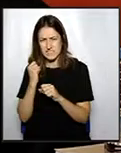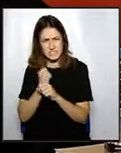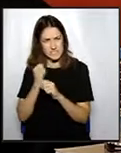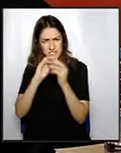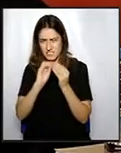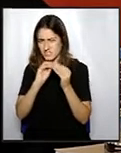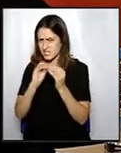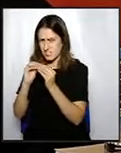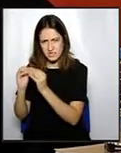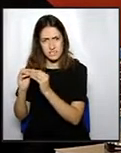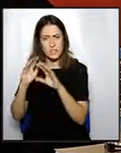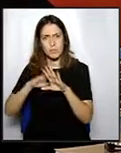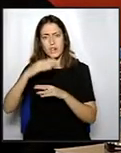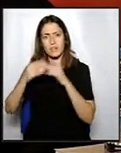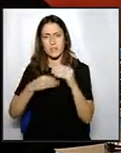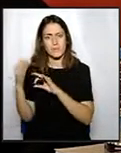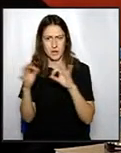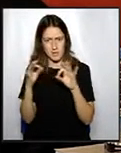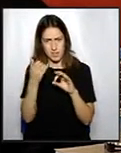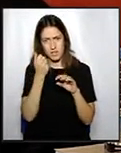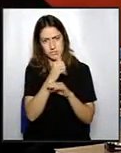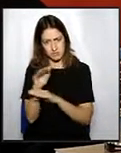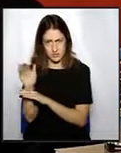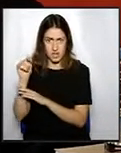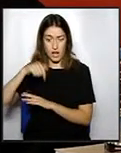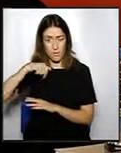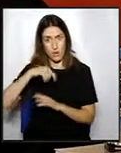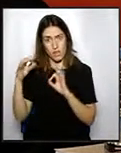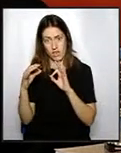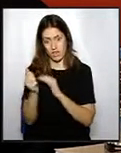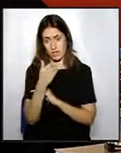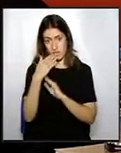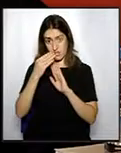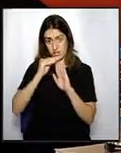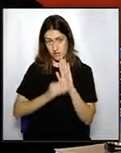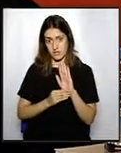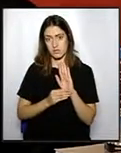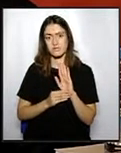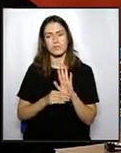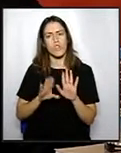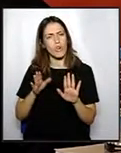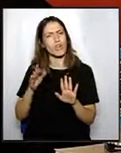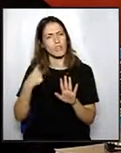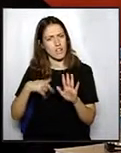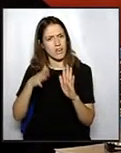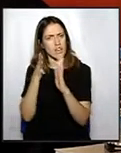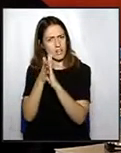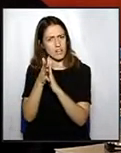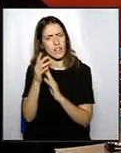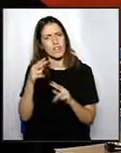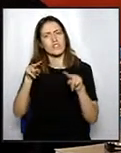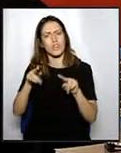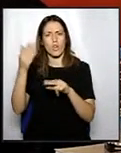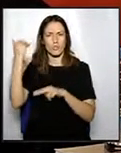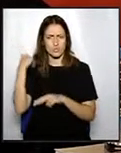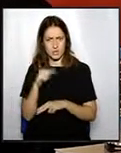preparat tal com se'ns ha fet arribar avui les al·legacions, a dir que ja ens vam fer una ampla explicació el dijous